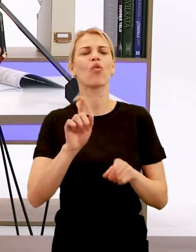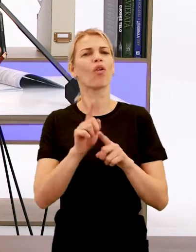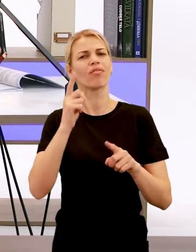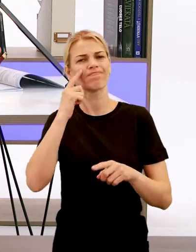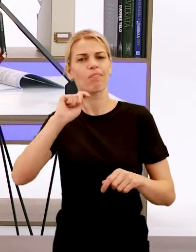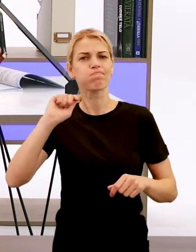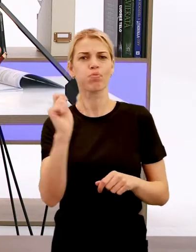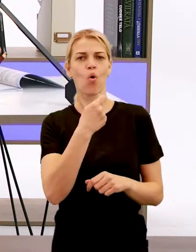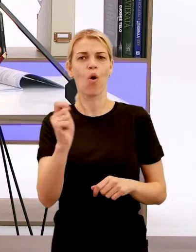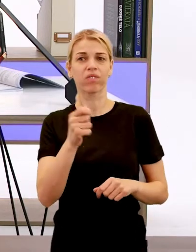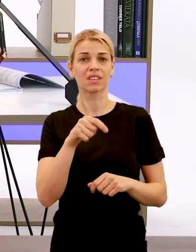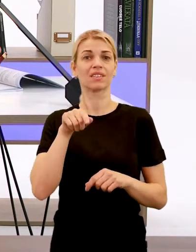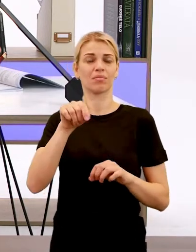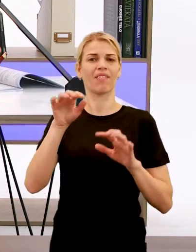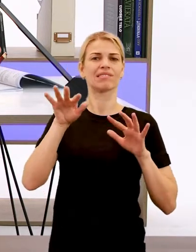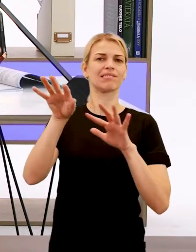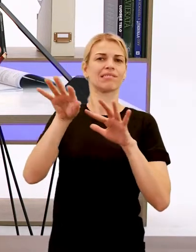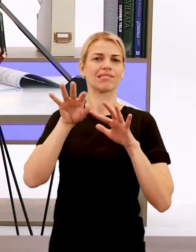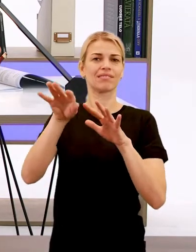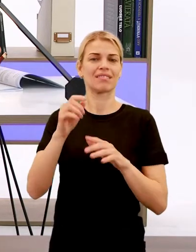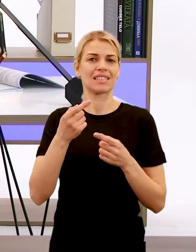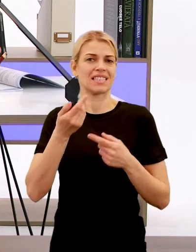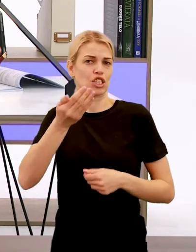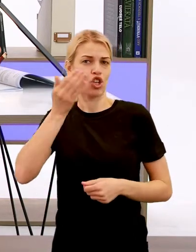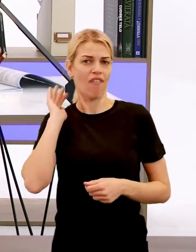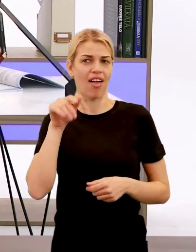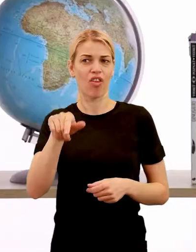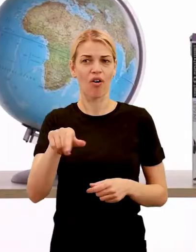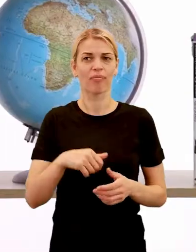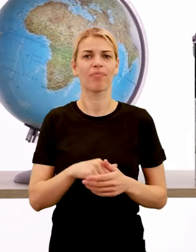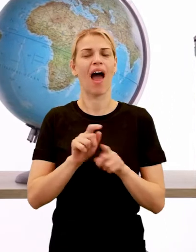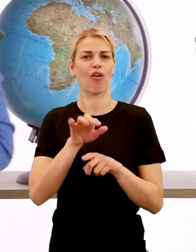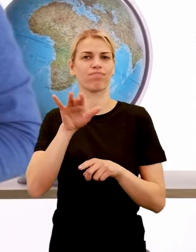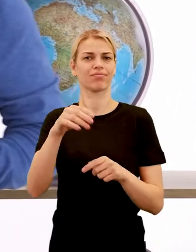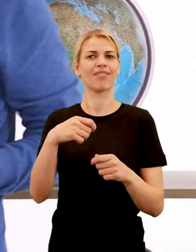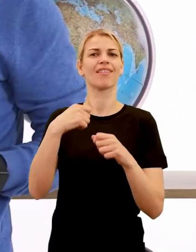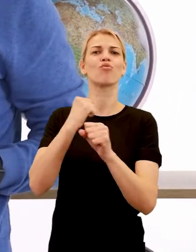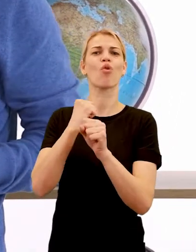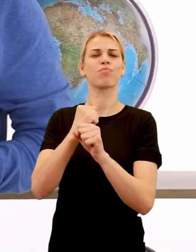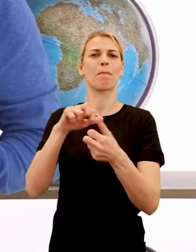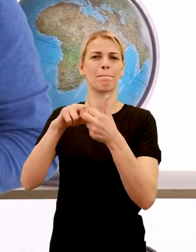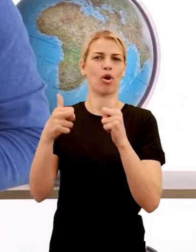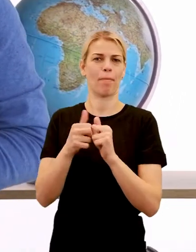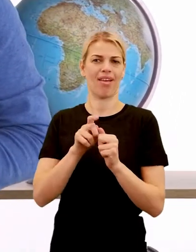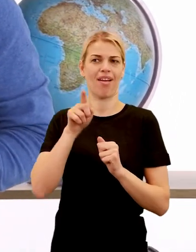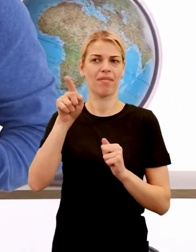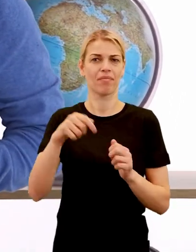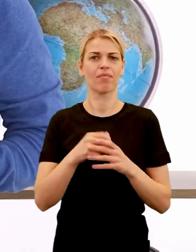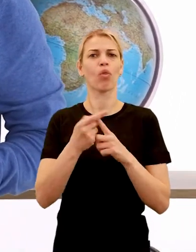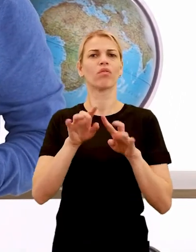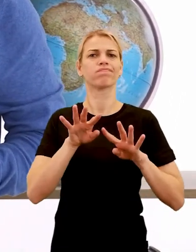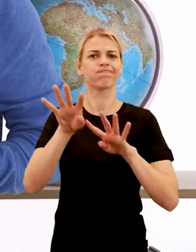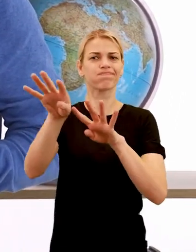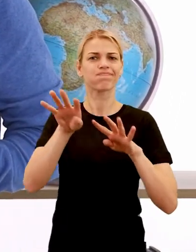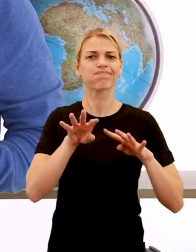Slovánom spôsoboval nemalé problémy. Robili také nájazdy na územie Slovánov,